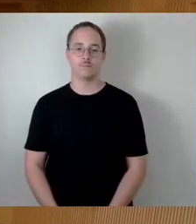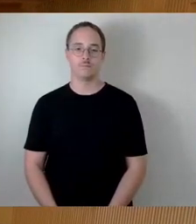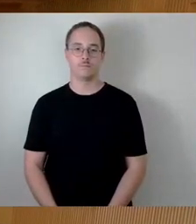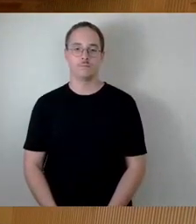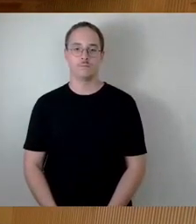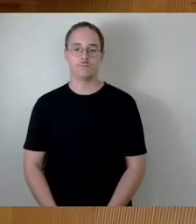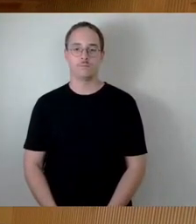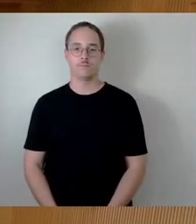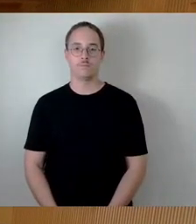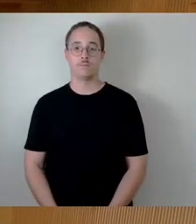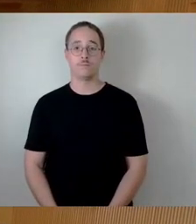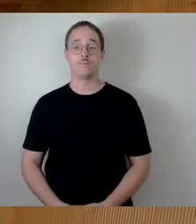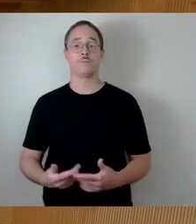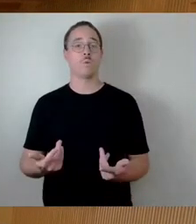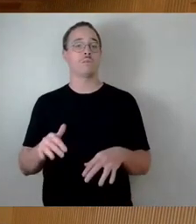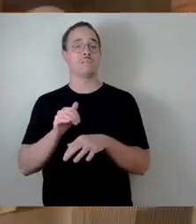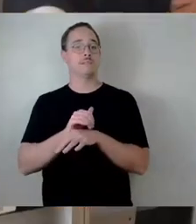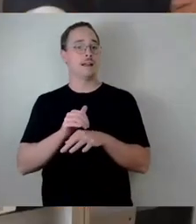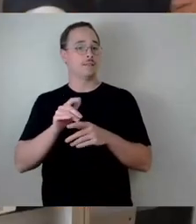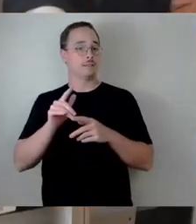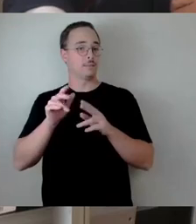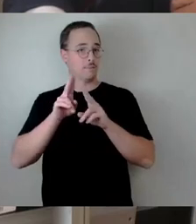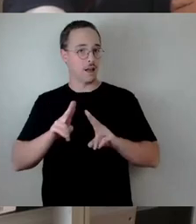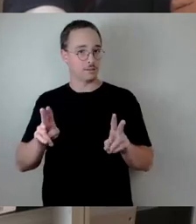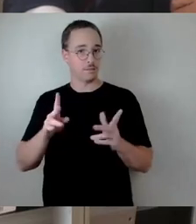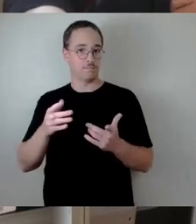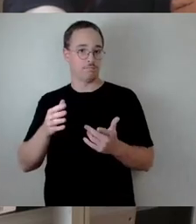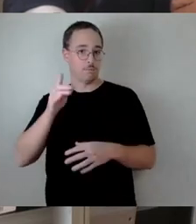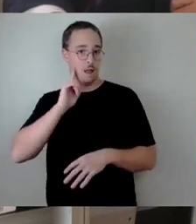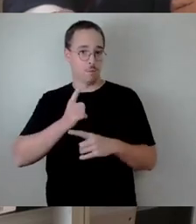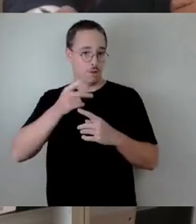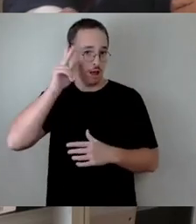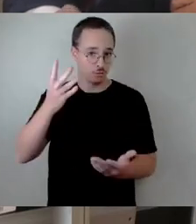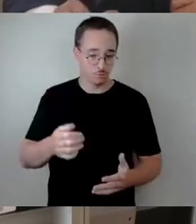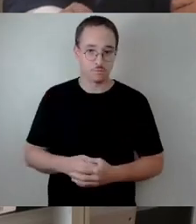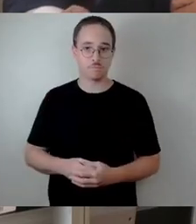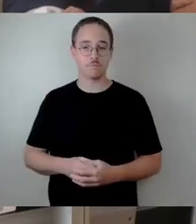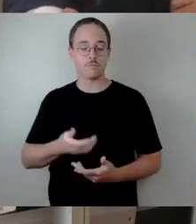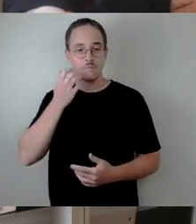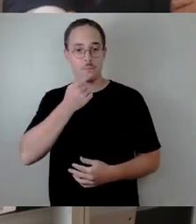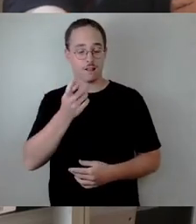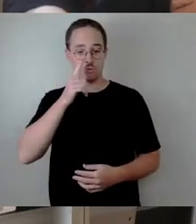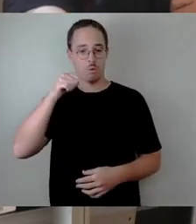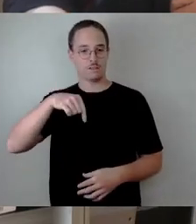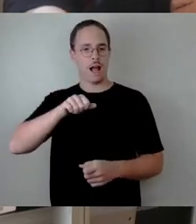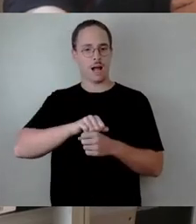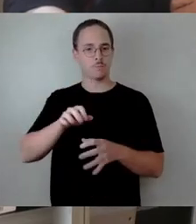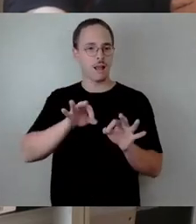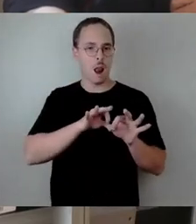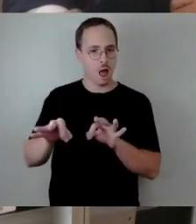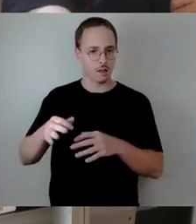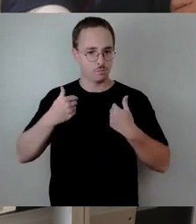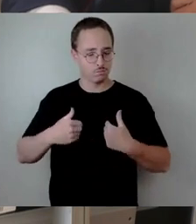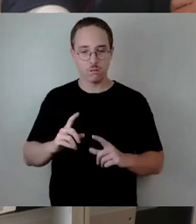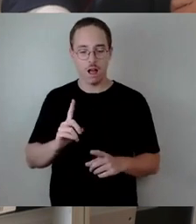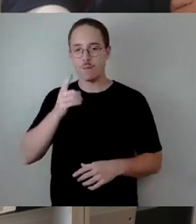Meine sehr geehrten Damen und Herren, sehr geehrter Herr Oberbürgermeister, ich bin nicht nur in der Funktion des Amtsleiters hier, sondern hatte tatsächlich gestern auch A-Dienst, war also auch morgens